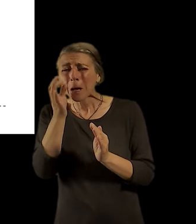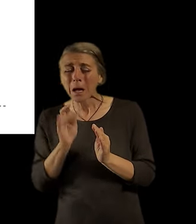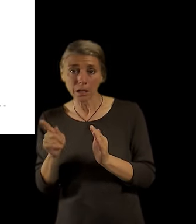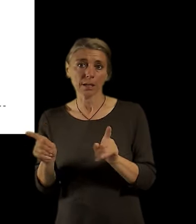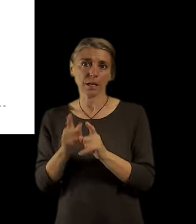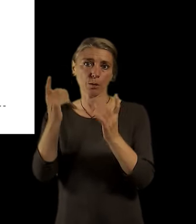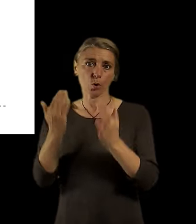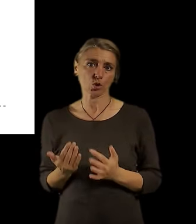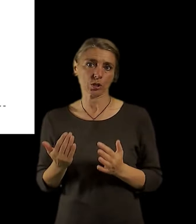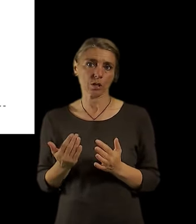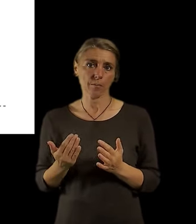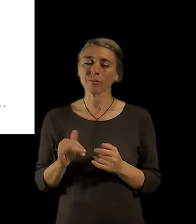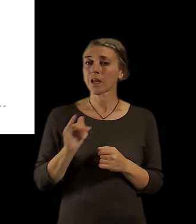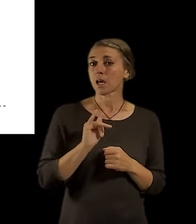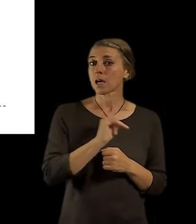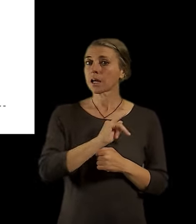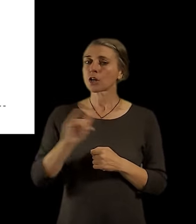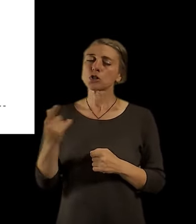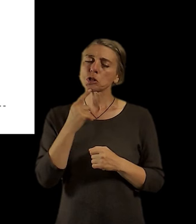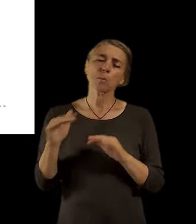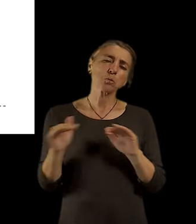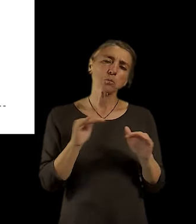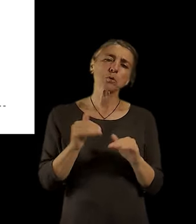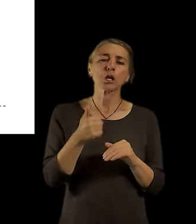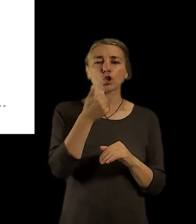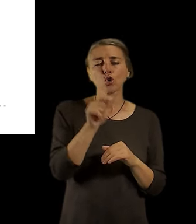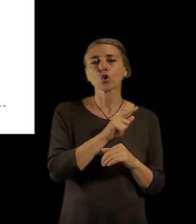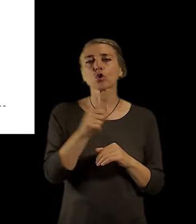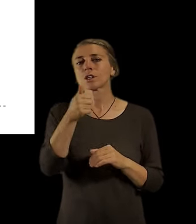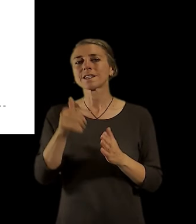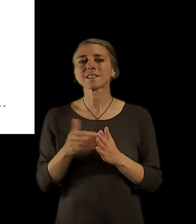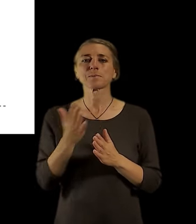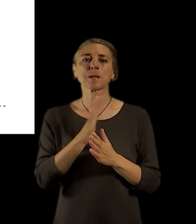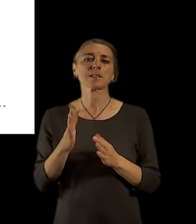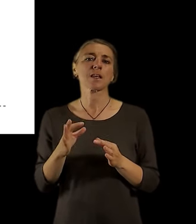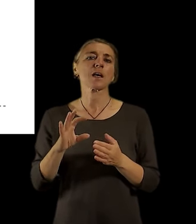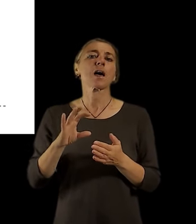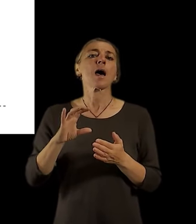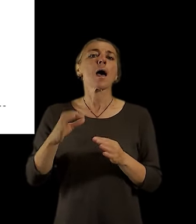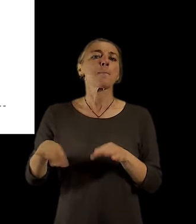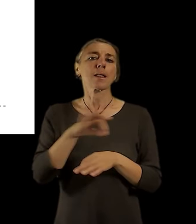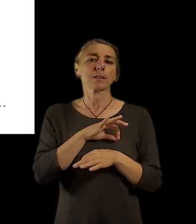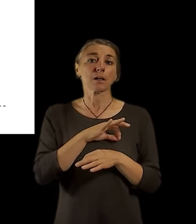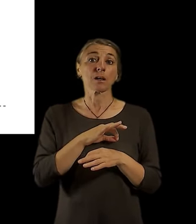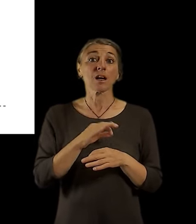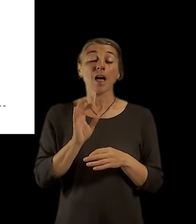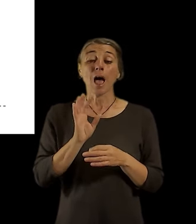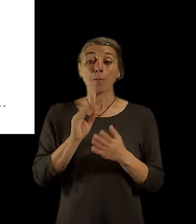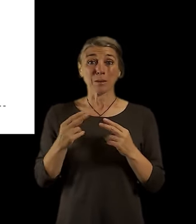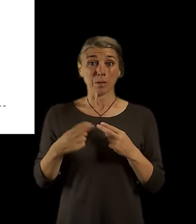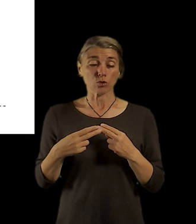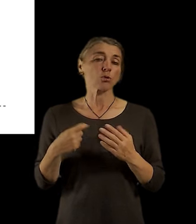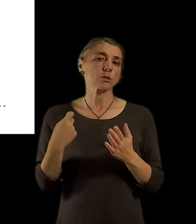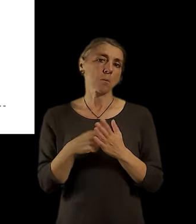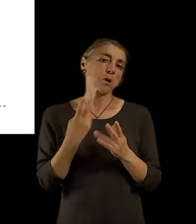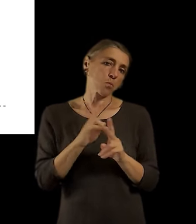ta třída má svoji dostupnost 100 až 1500 metrů pěšky, takže to, když někdo bydlí v dostupnosti parku, tak to znamená, že buď bydlí 100 metrů od